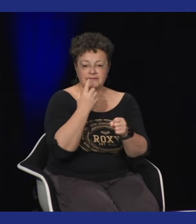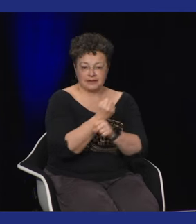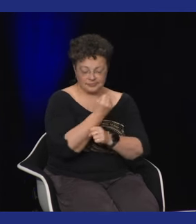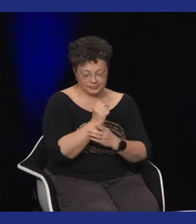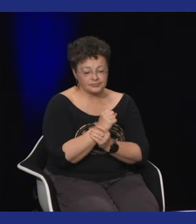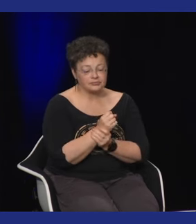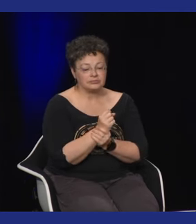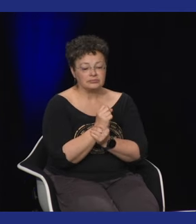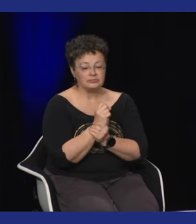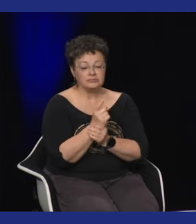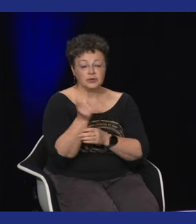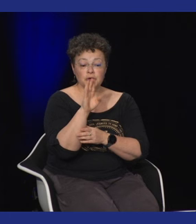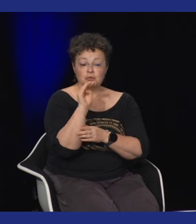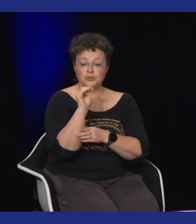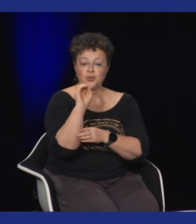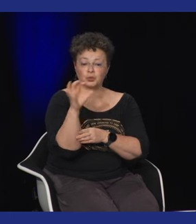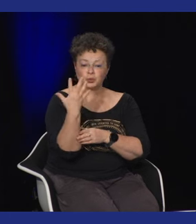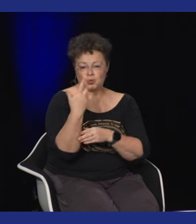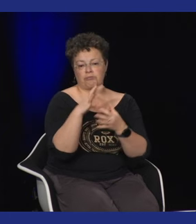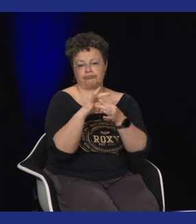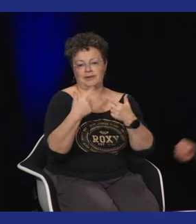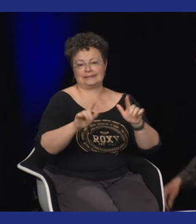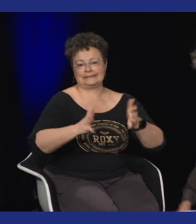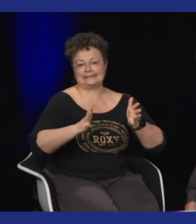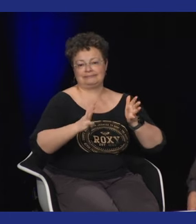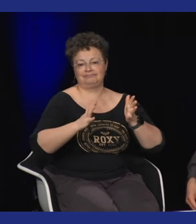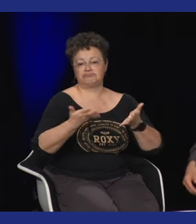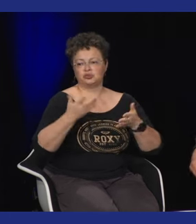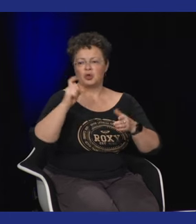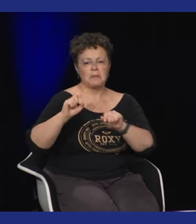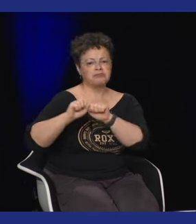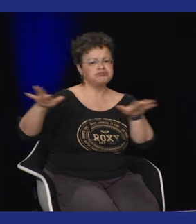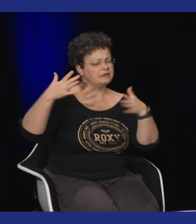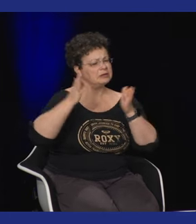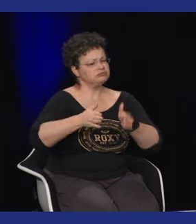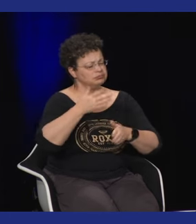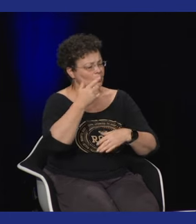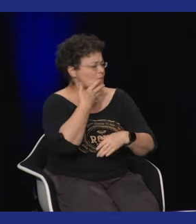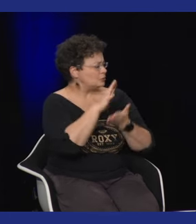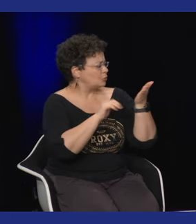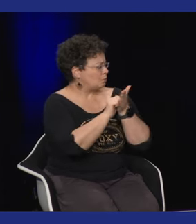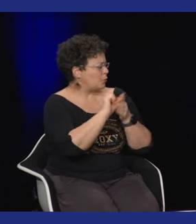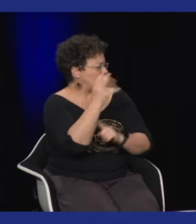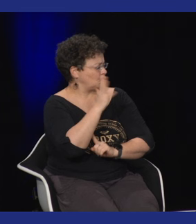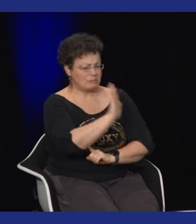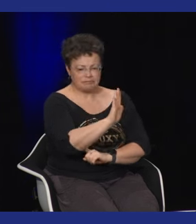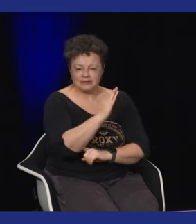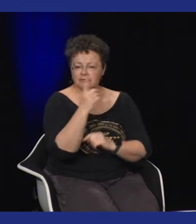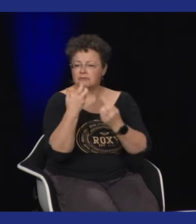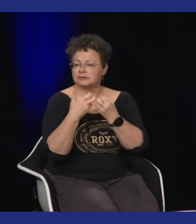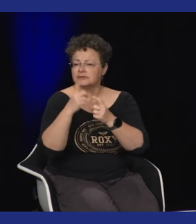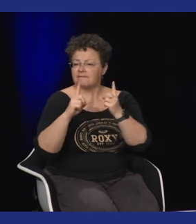d'Evgen et du d'Evgen et en fait le bleu turquoise c'est la langue des signes c'est vraiment une couleur